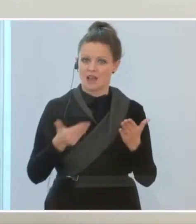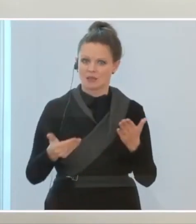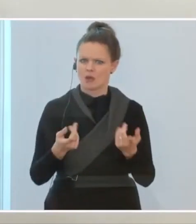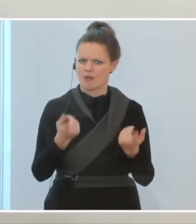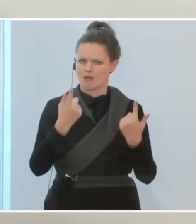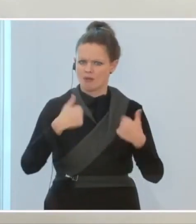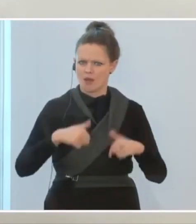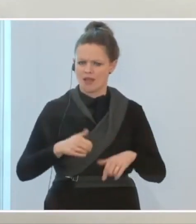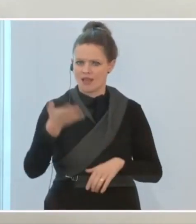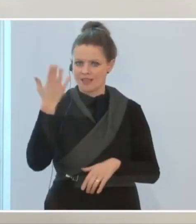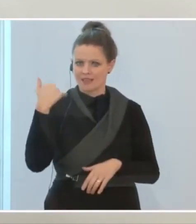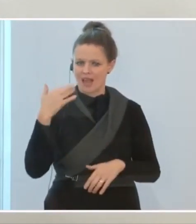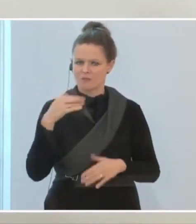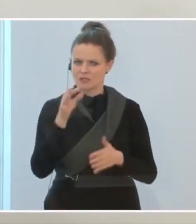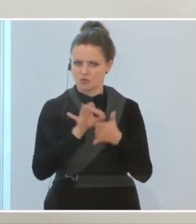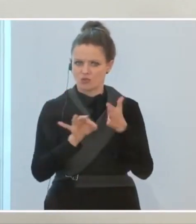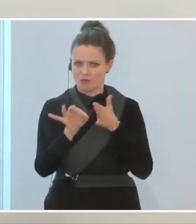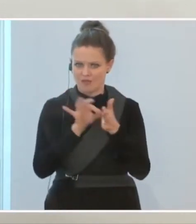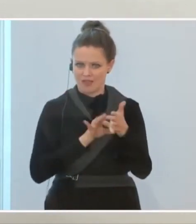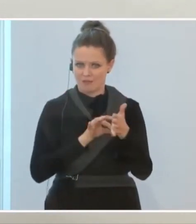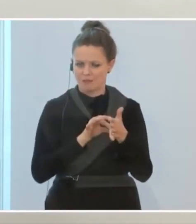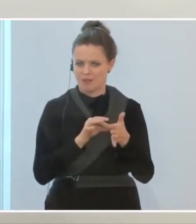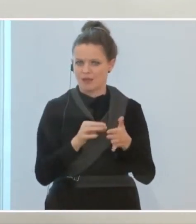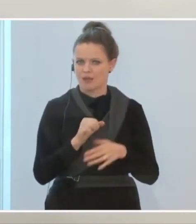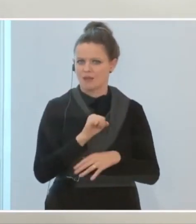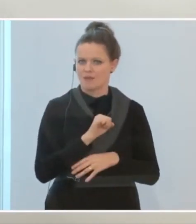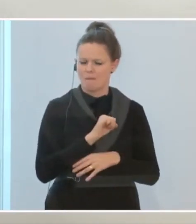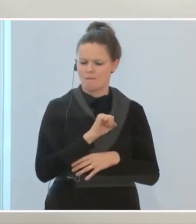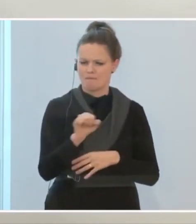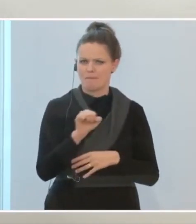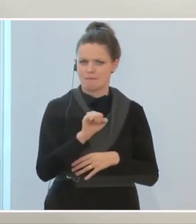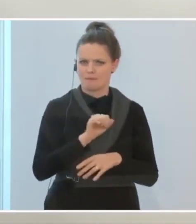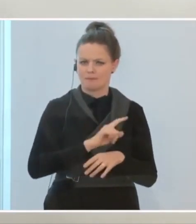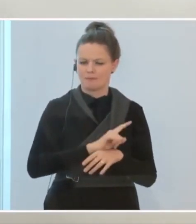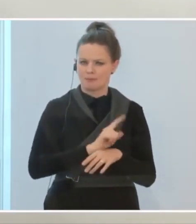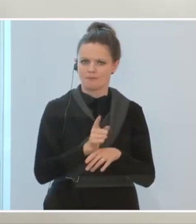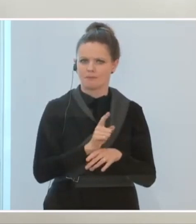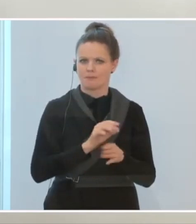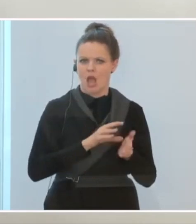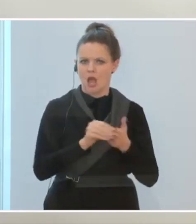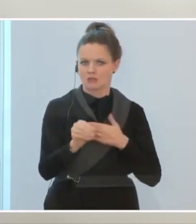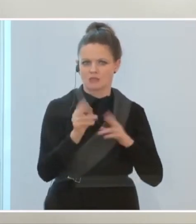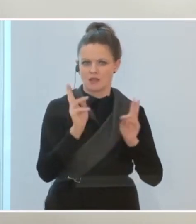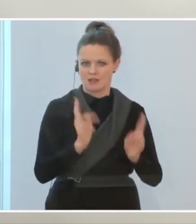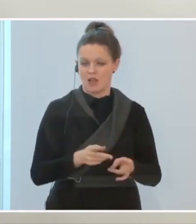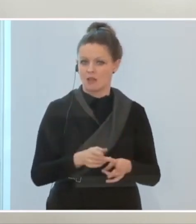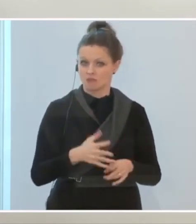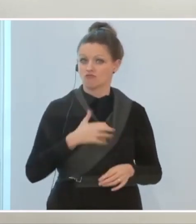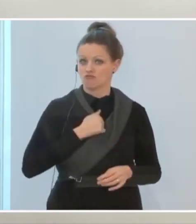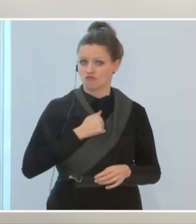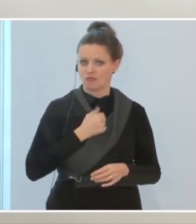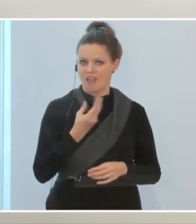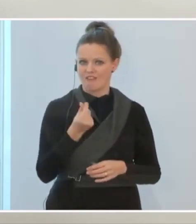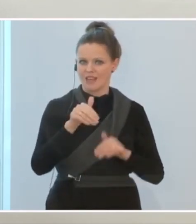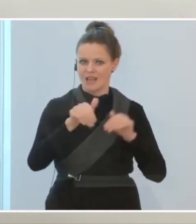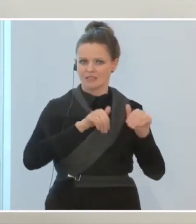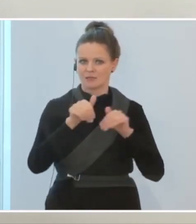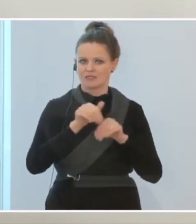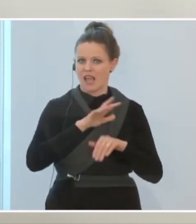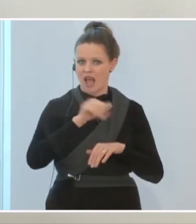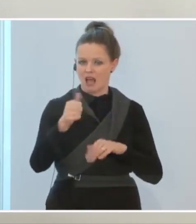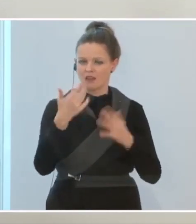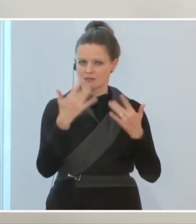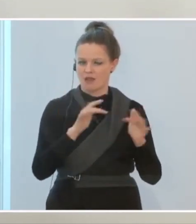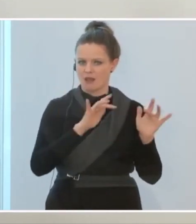daher, dass damals ja bereits im November hier das ganz schnell zur Auszahlung gebracht werden kann, was auch gelungen ist. Der Finanzminister hat ja alle Zahlen